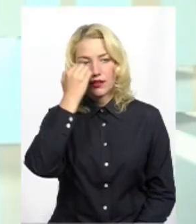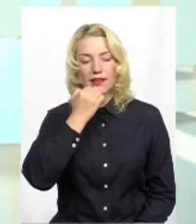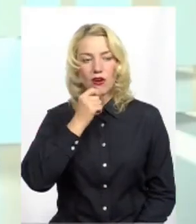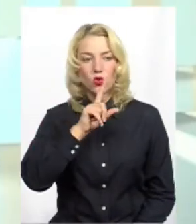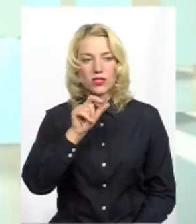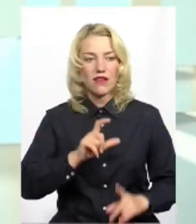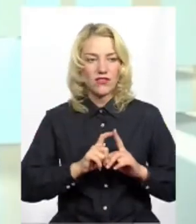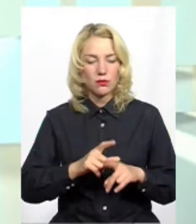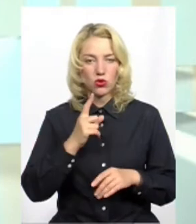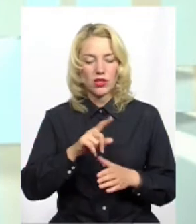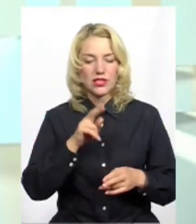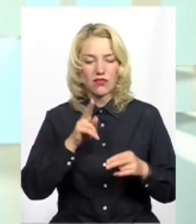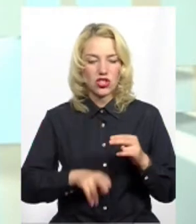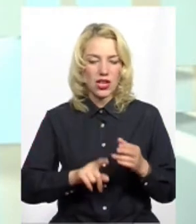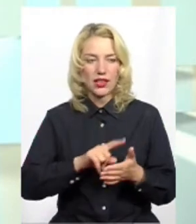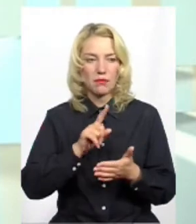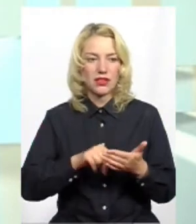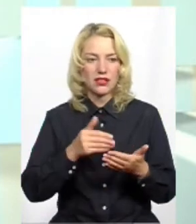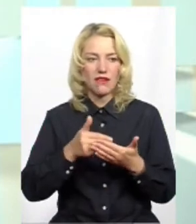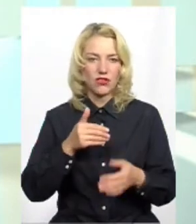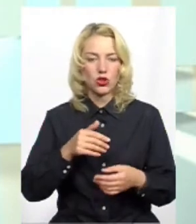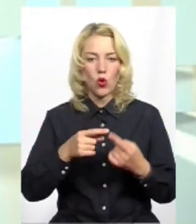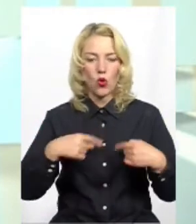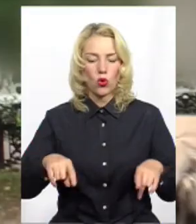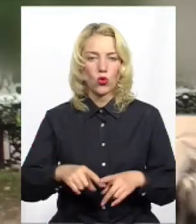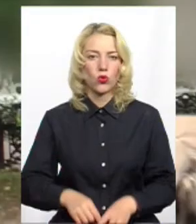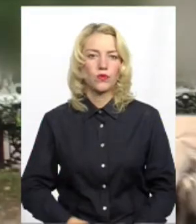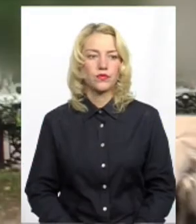маємо ще одне завершальне запитання від жителів округу. Прошу.